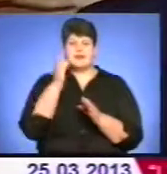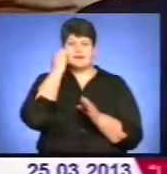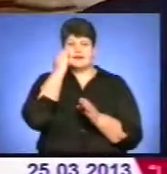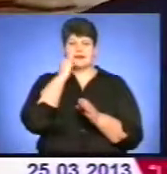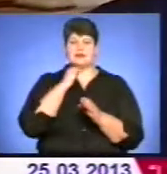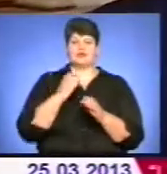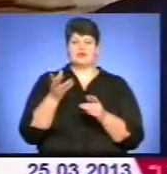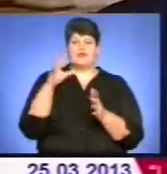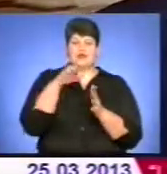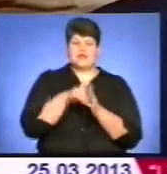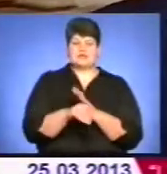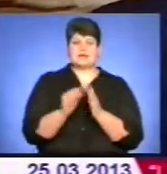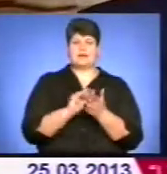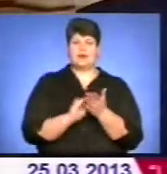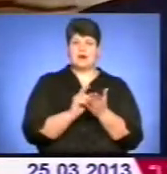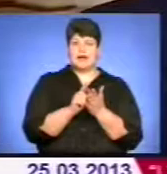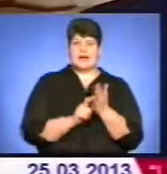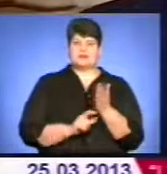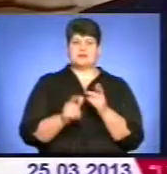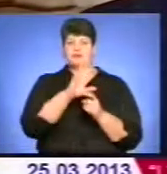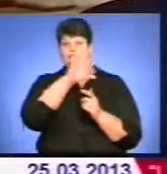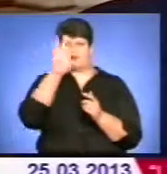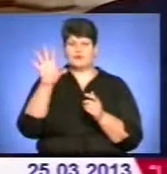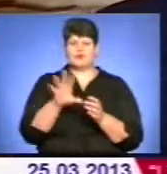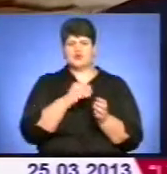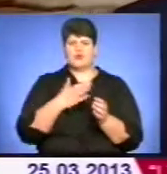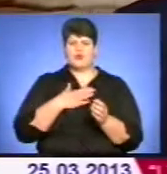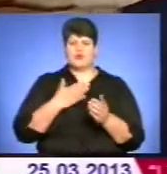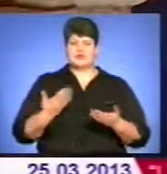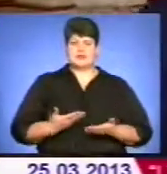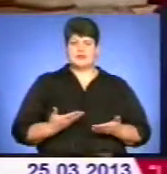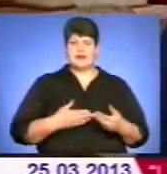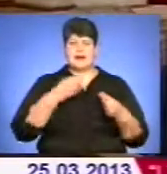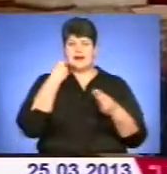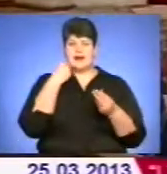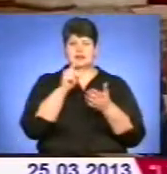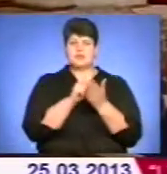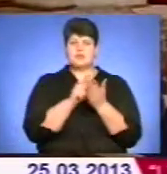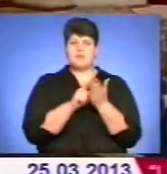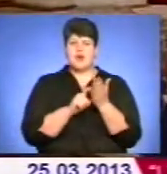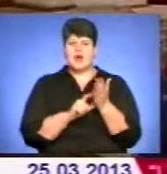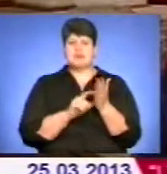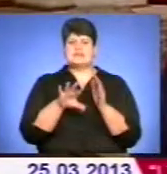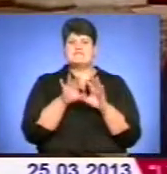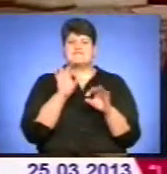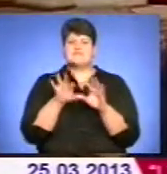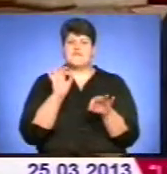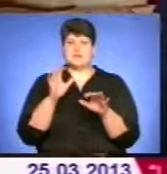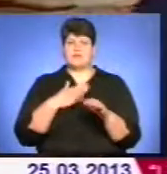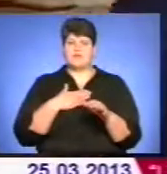живу, вийшли поезії, написані упродовж мого всього життя. Кращі поезії. І це, по суті, моє вибране. І